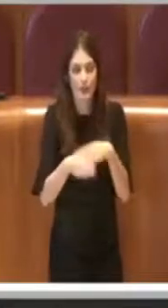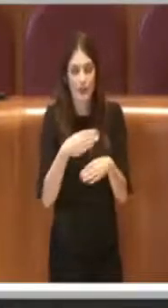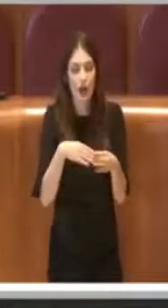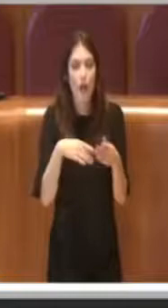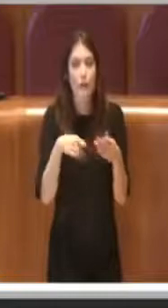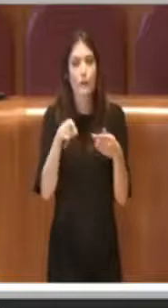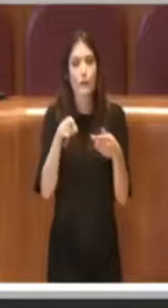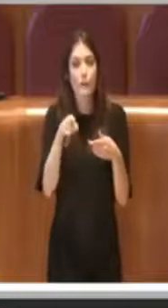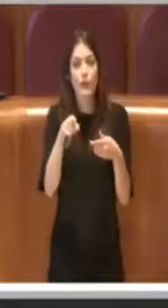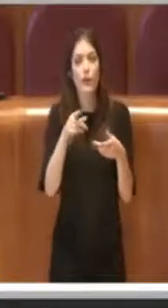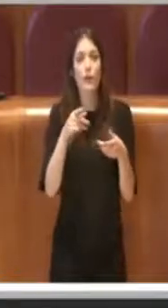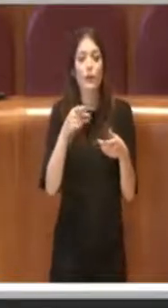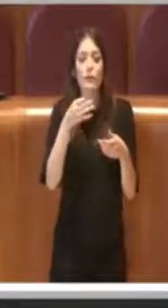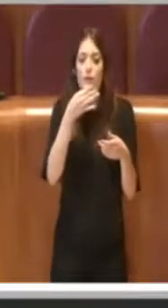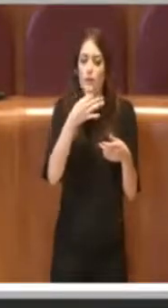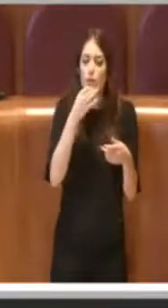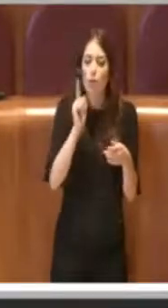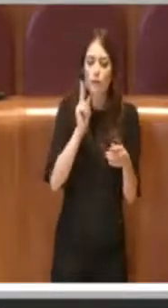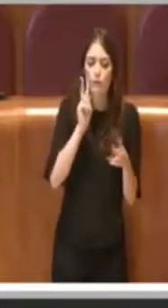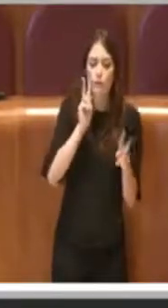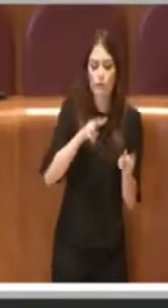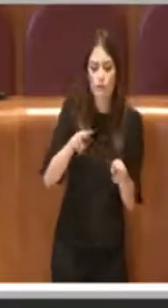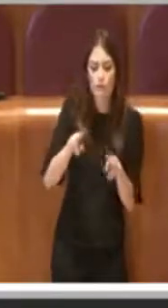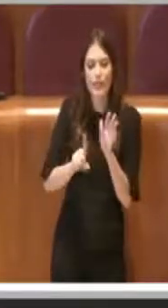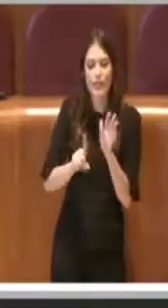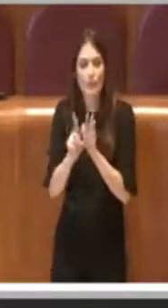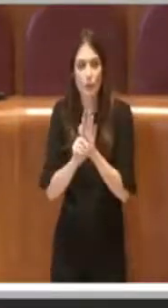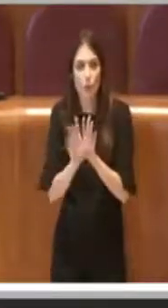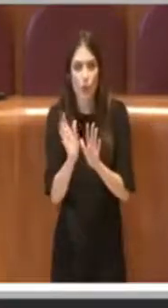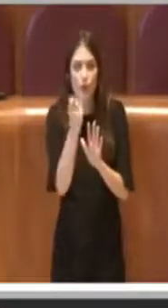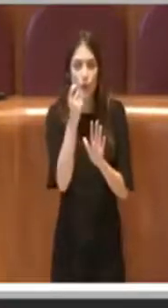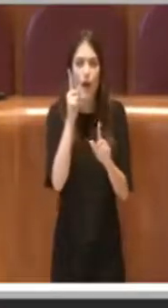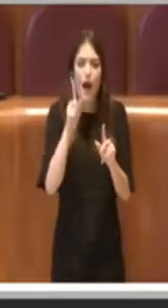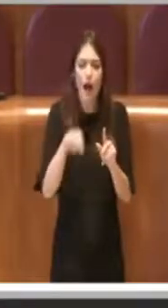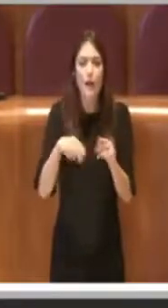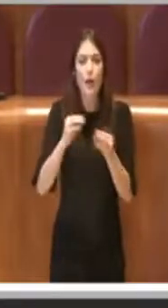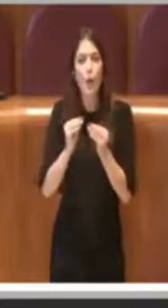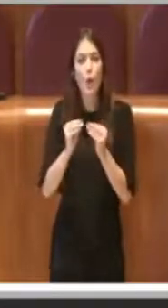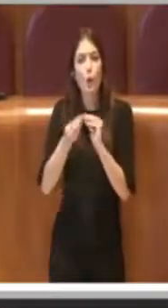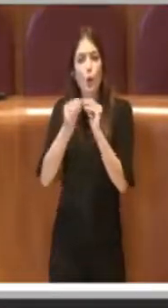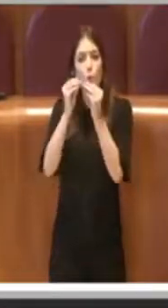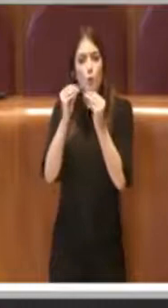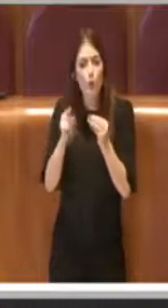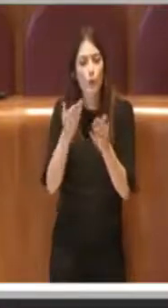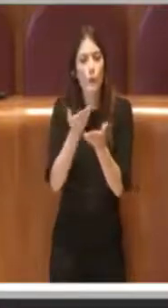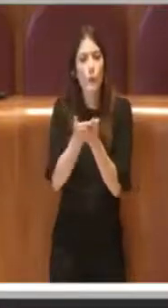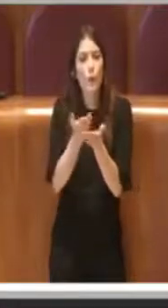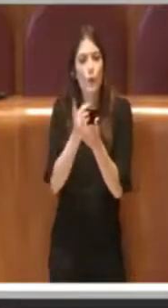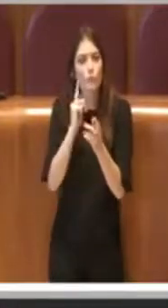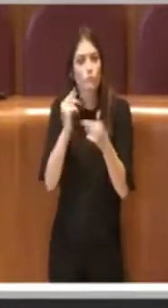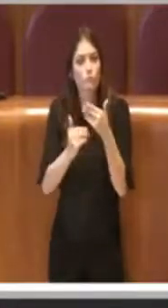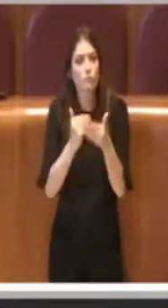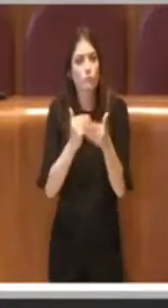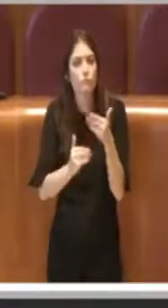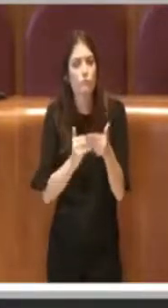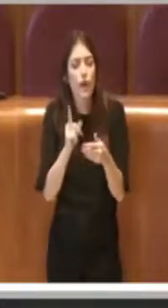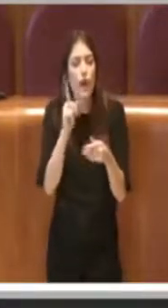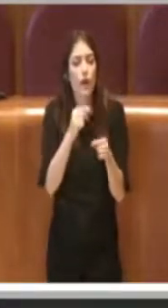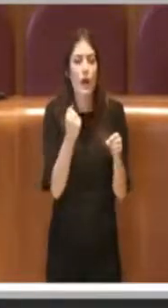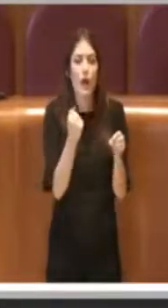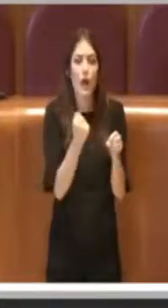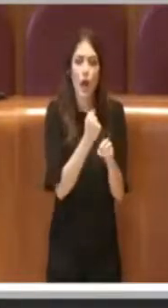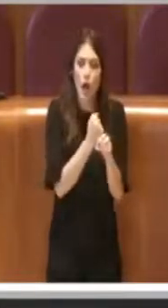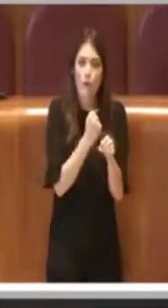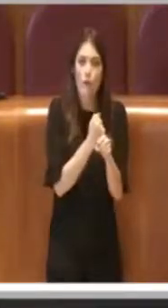solo monitorare i risultati ottenuti, ma anche costruire proposte di miglioramento piuttosto che lavorare su eventuali modifiche